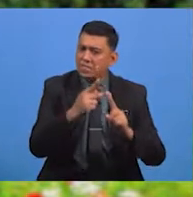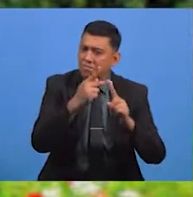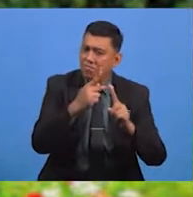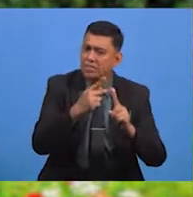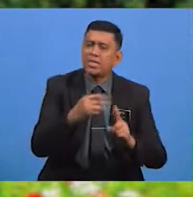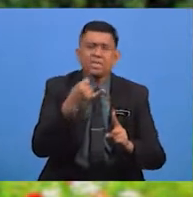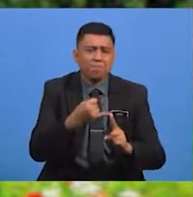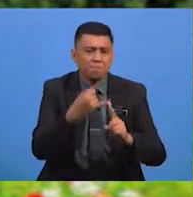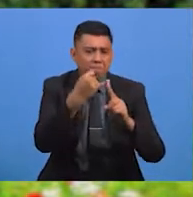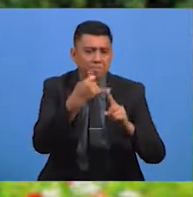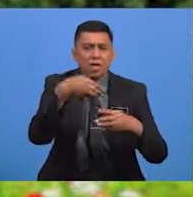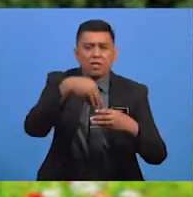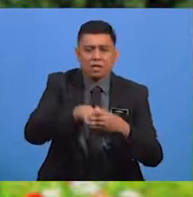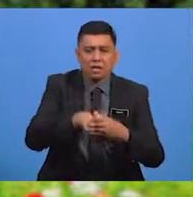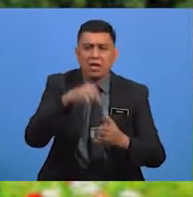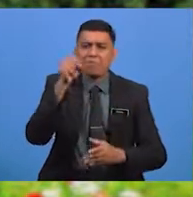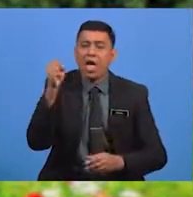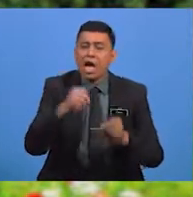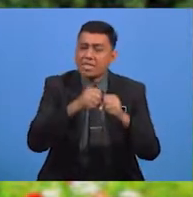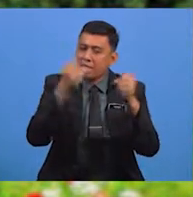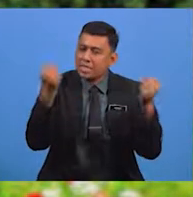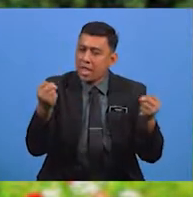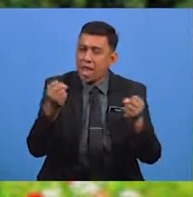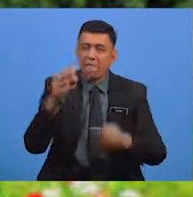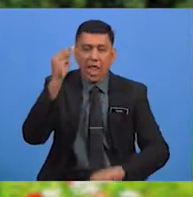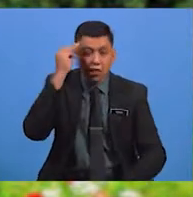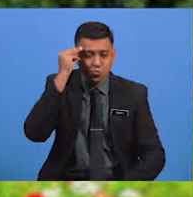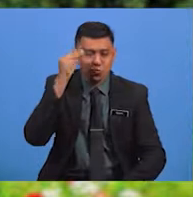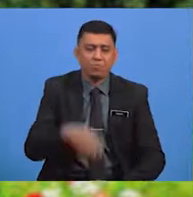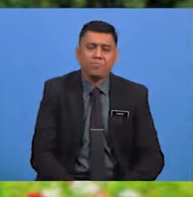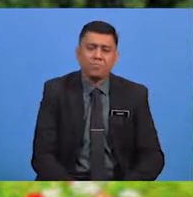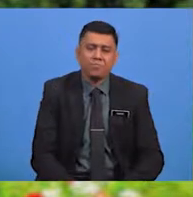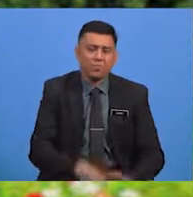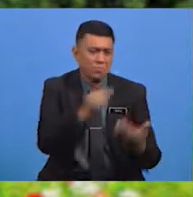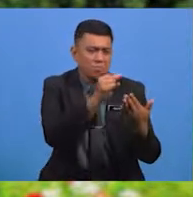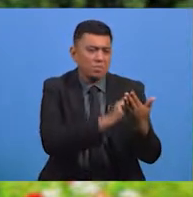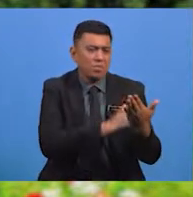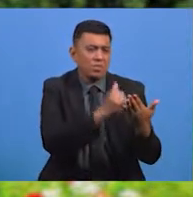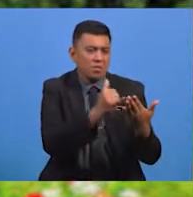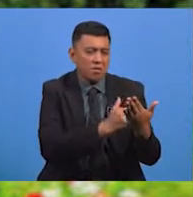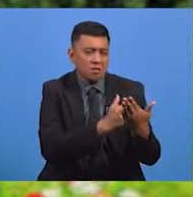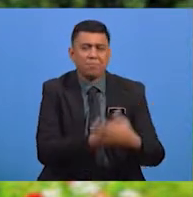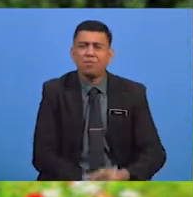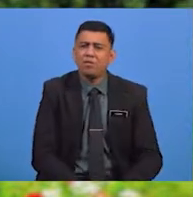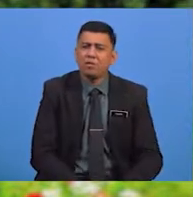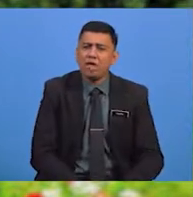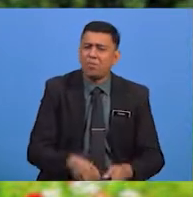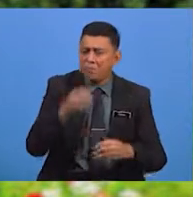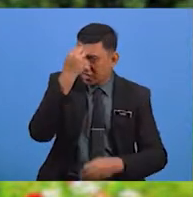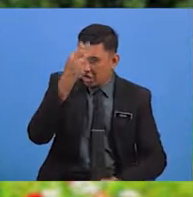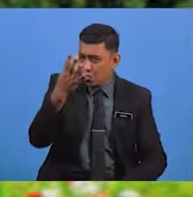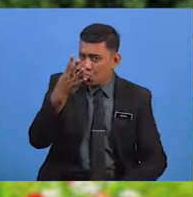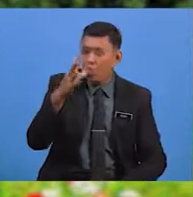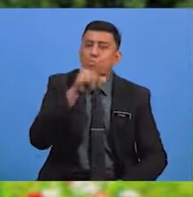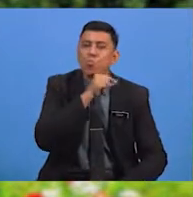istimewa dalam sasra Melayu. Maka, penyair ini turut mengetengahkan Burung Nuri